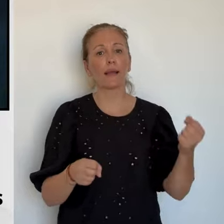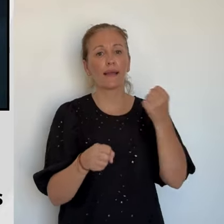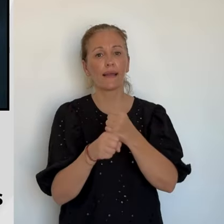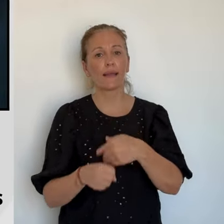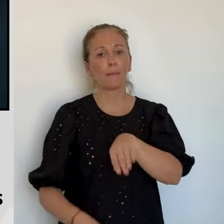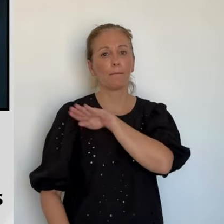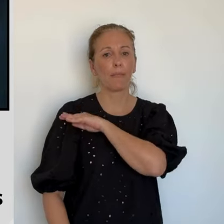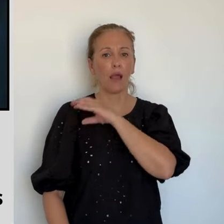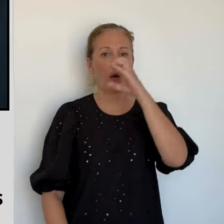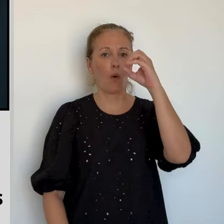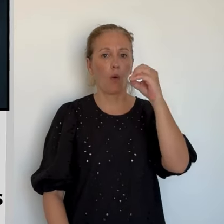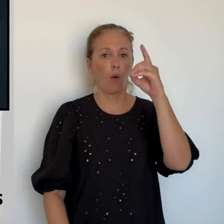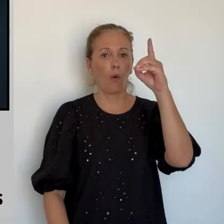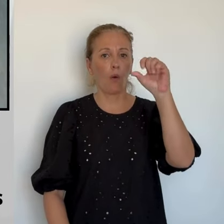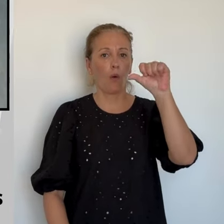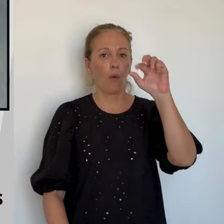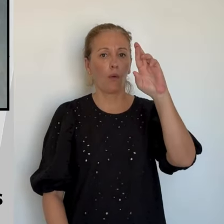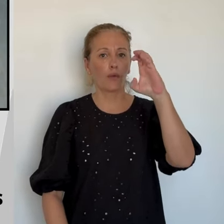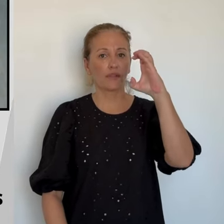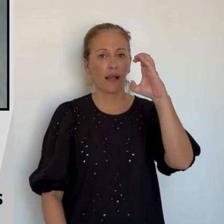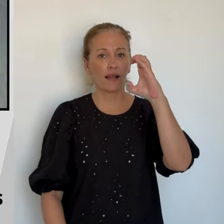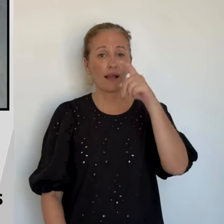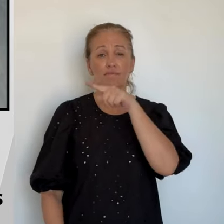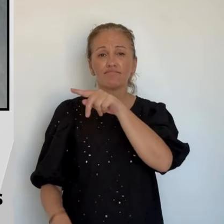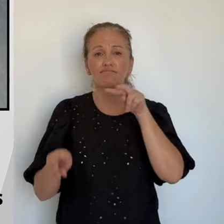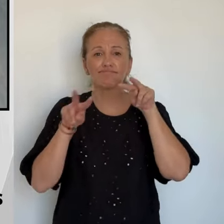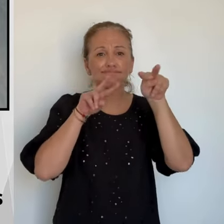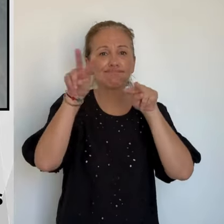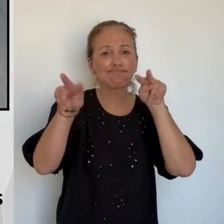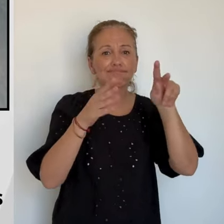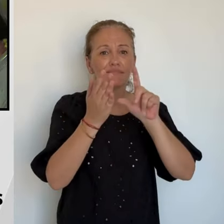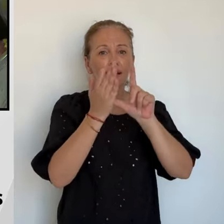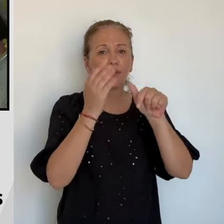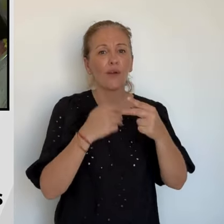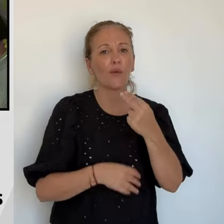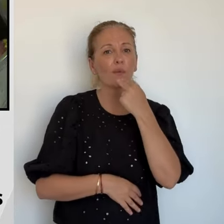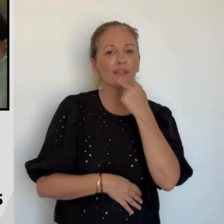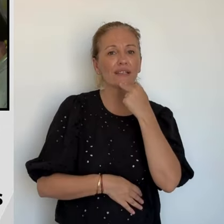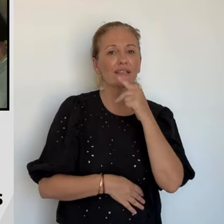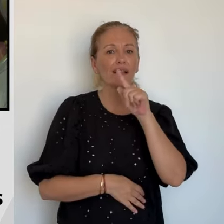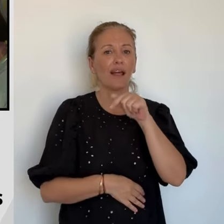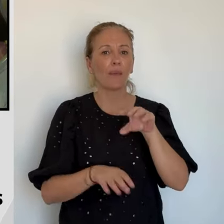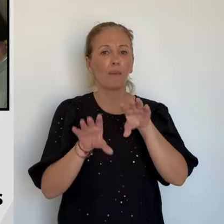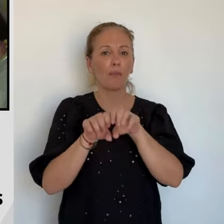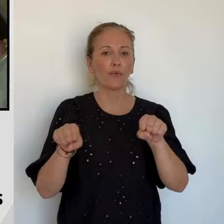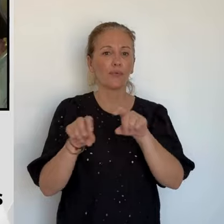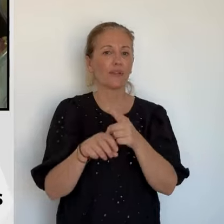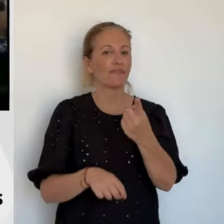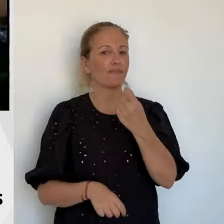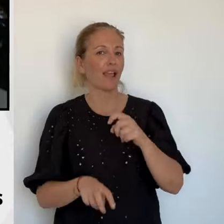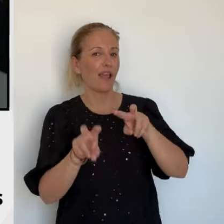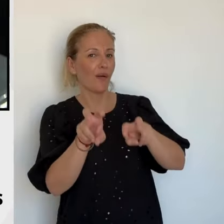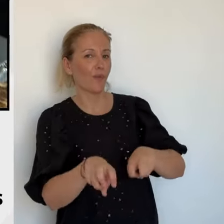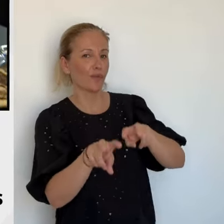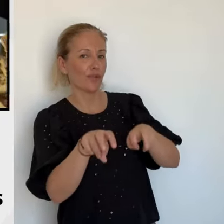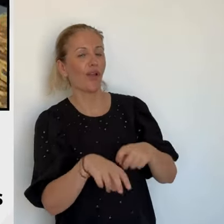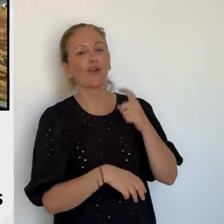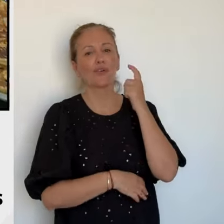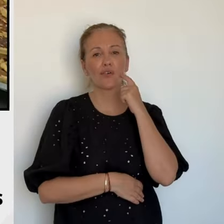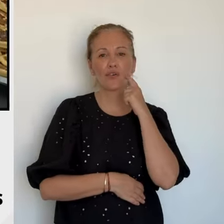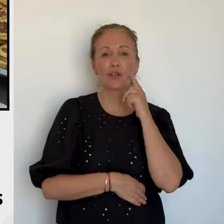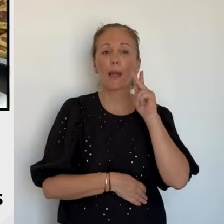Benvenout y achète exclusivement sa matière première auprès de producteurs locaux. On va commencer par la charcuterie avec le cochon noir